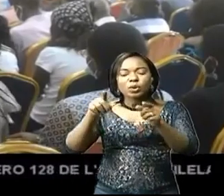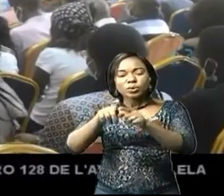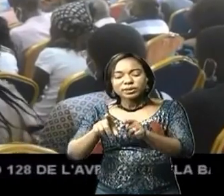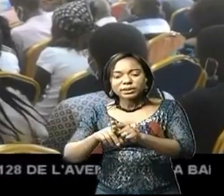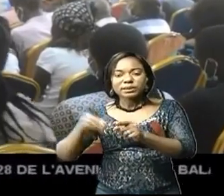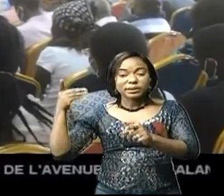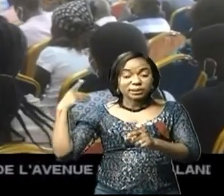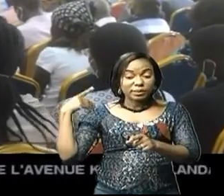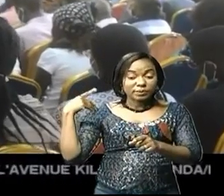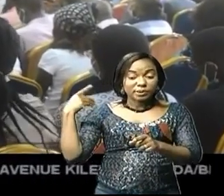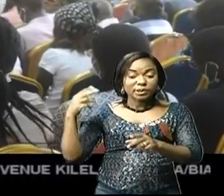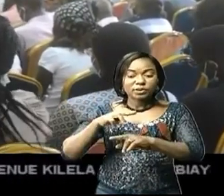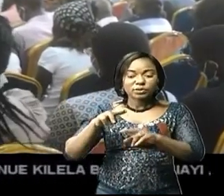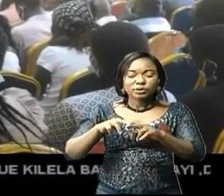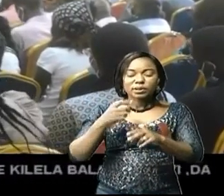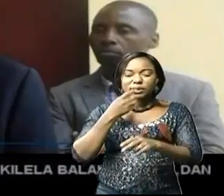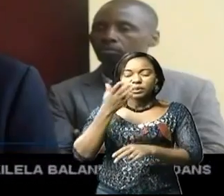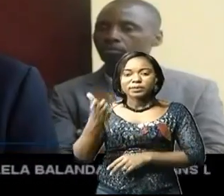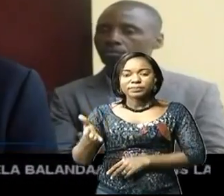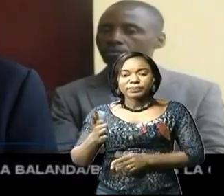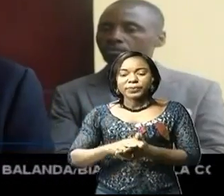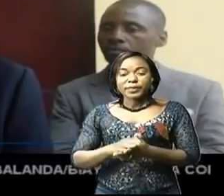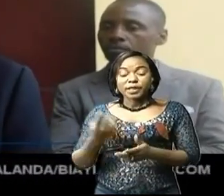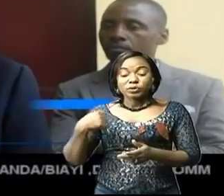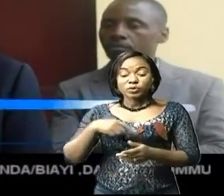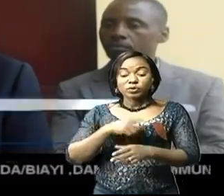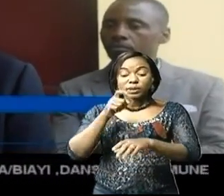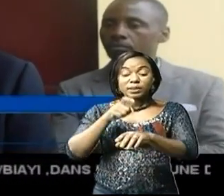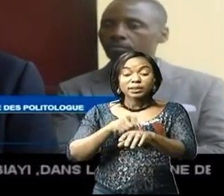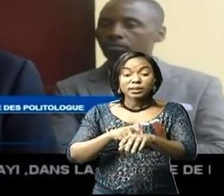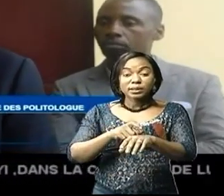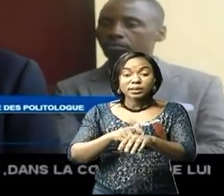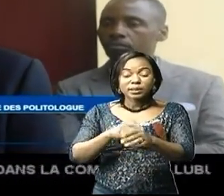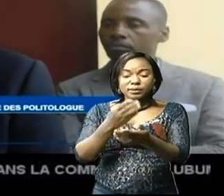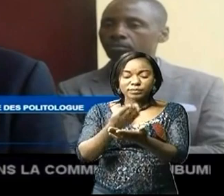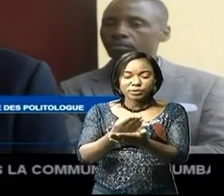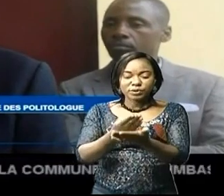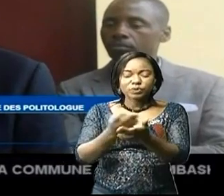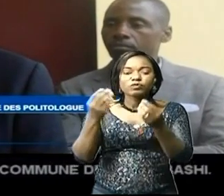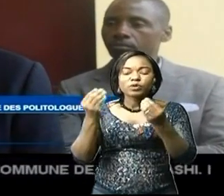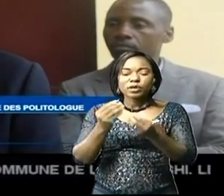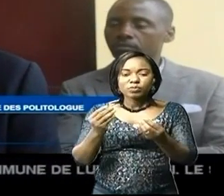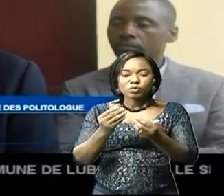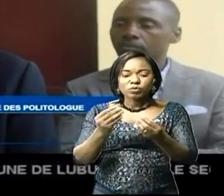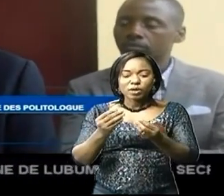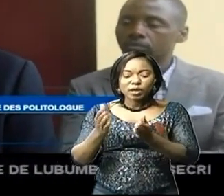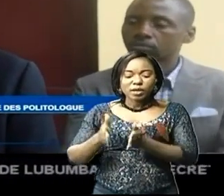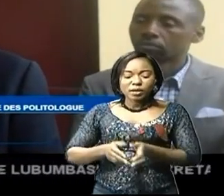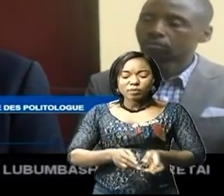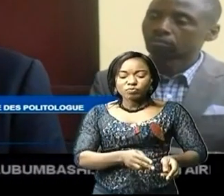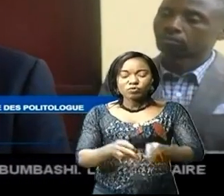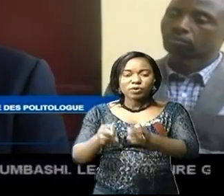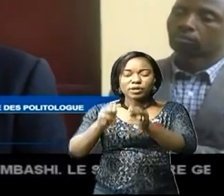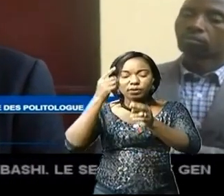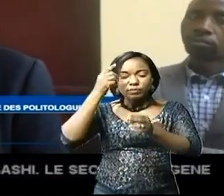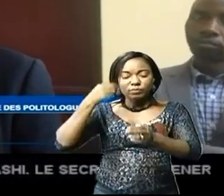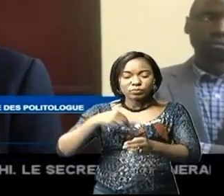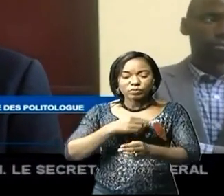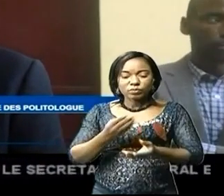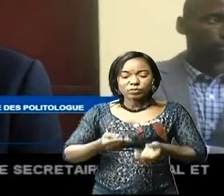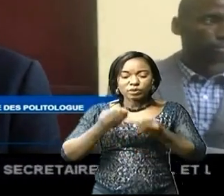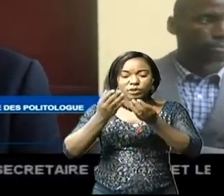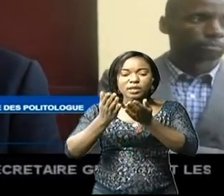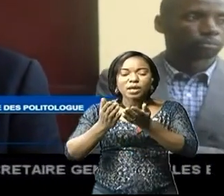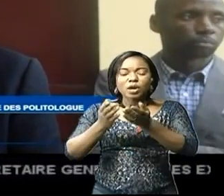Jacques Njoli. Et puisque nous sommes en pleine période budgétaire, c'est un moyen pour nous de faire le plaidoyer pour qu'un accent particulier